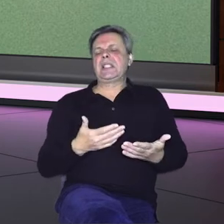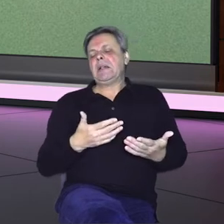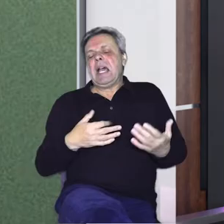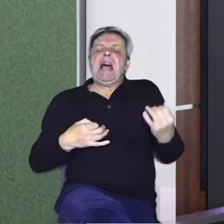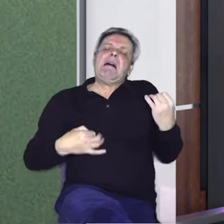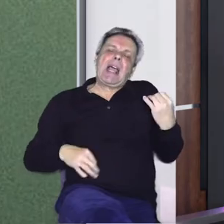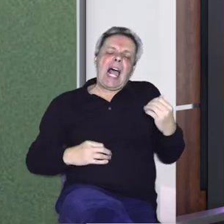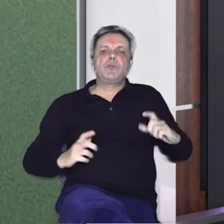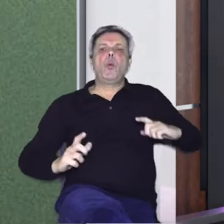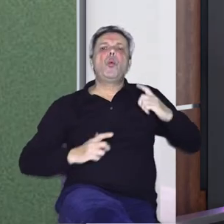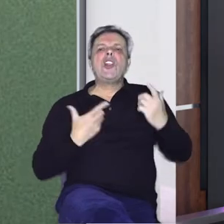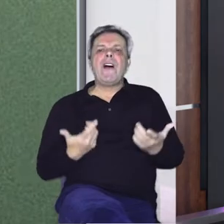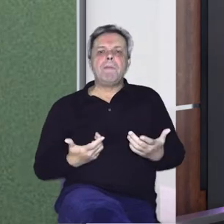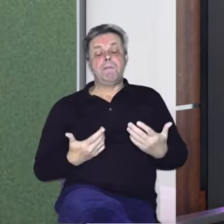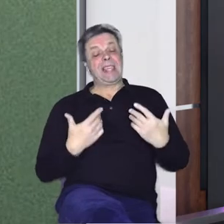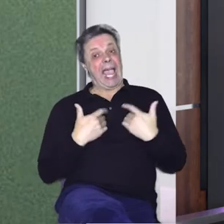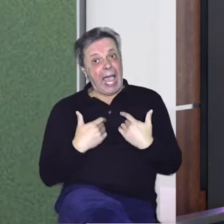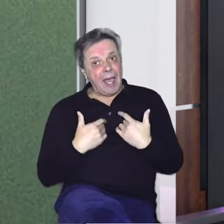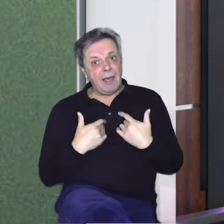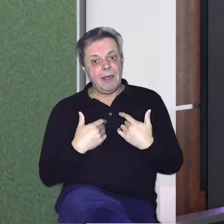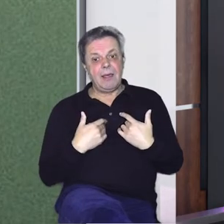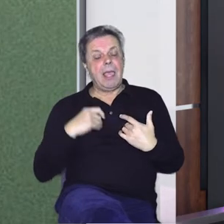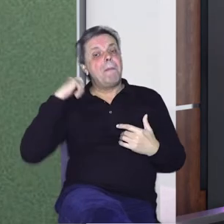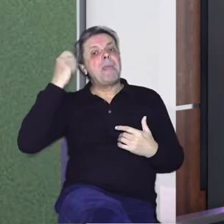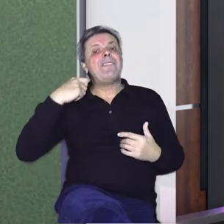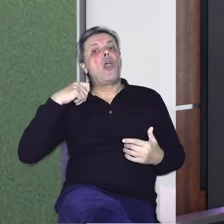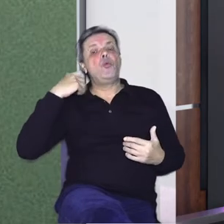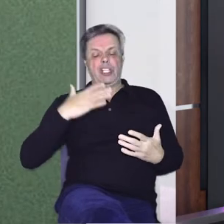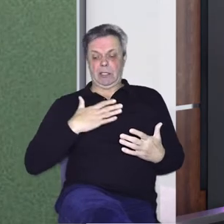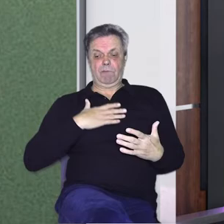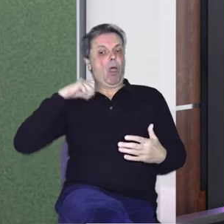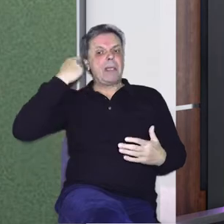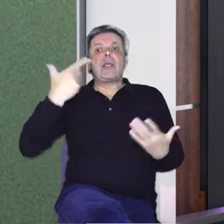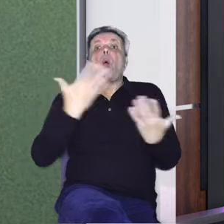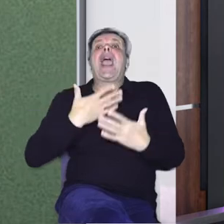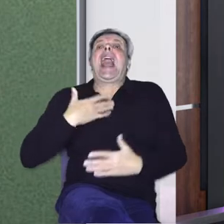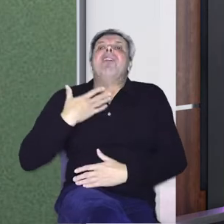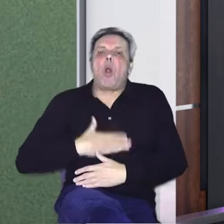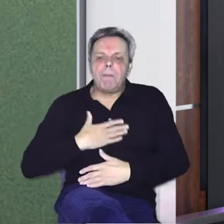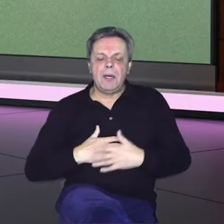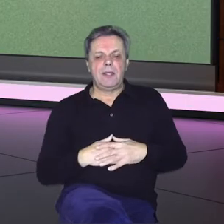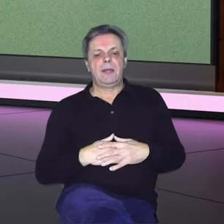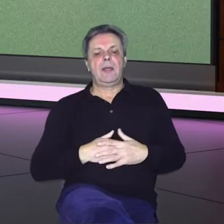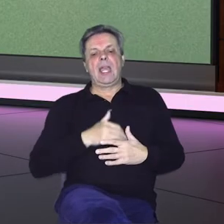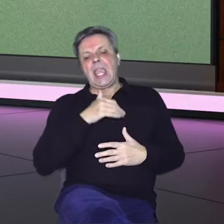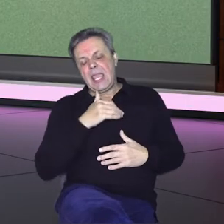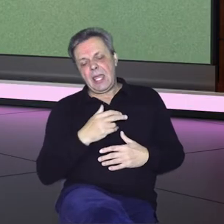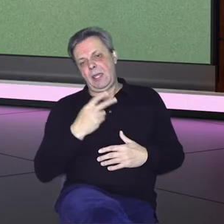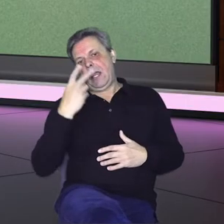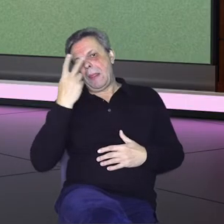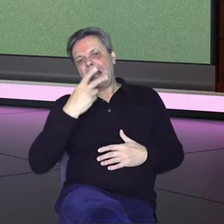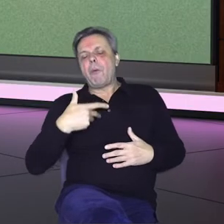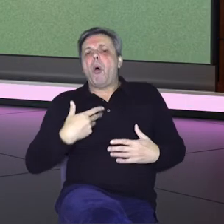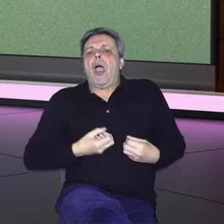glazbu uživam prije svega ja, pjevajući pjesme koje ja volim. I onda